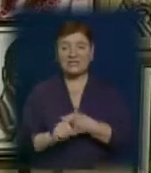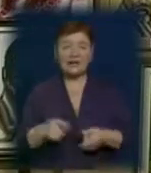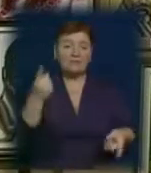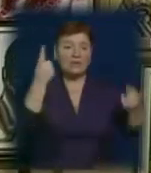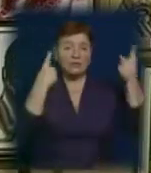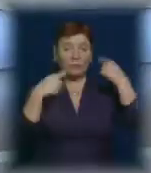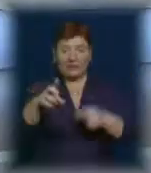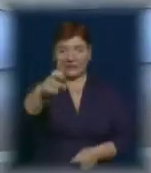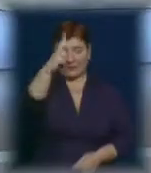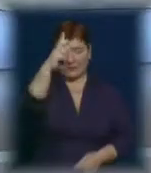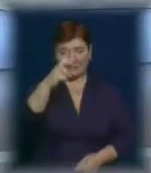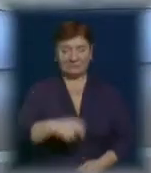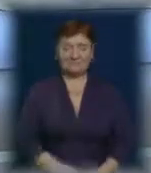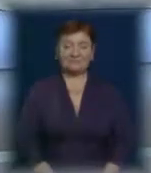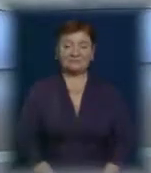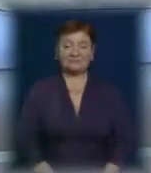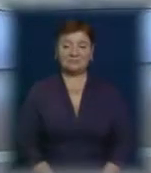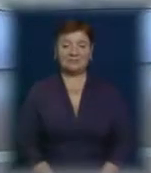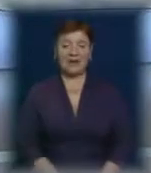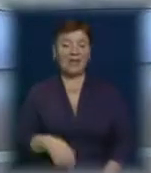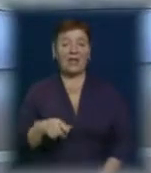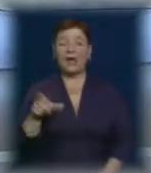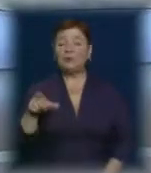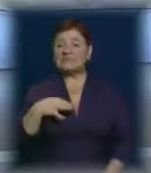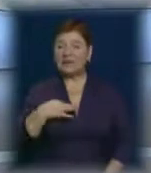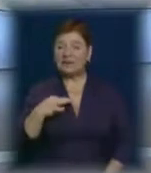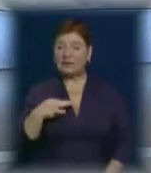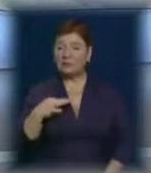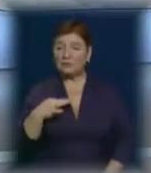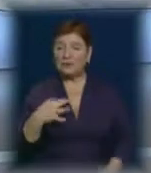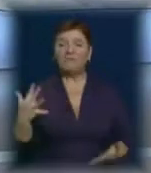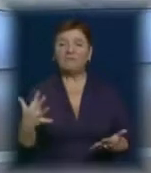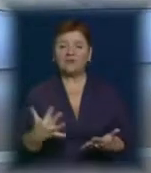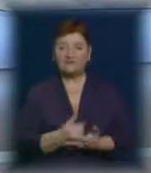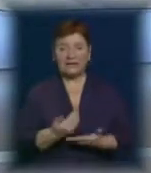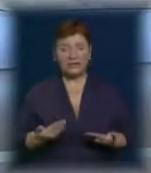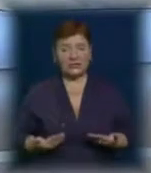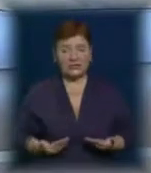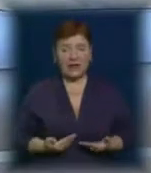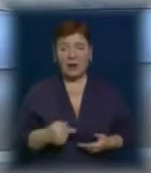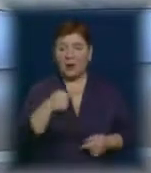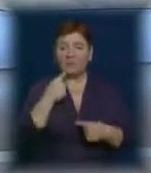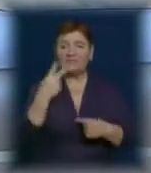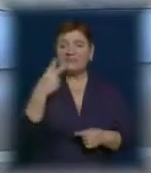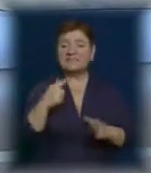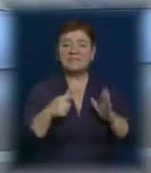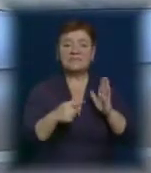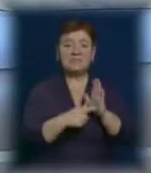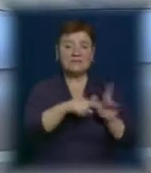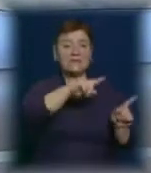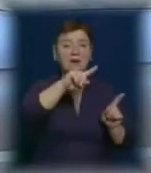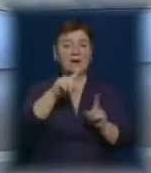держави. Людська небайдужість здатна врятувати життя. В цьому переконаний 27-річний